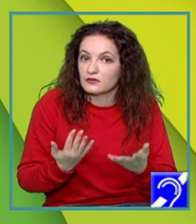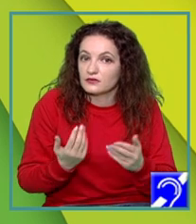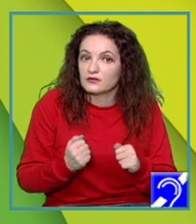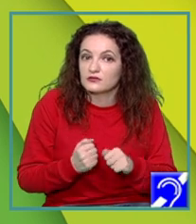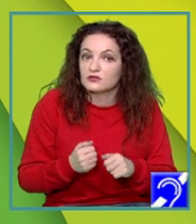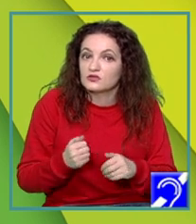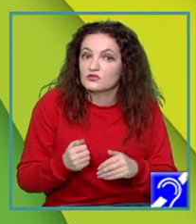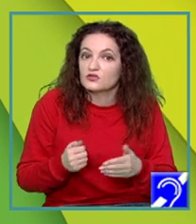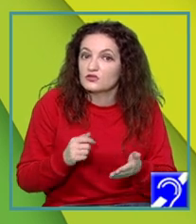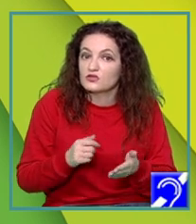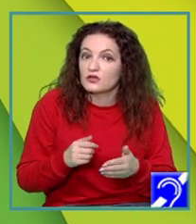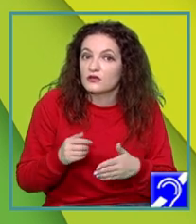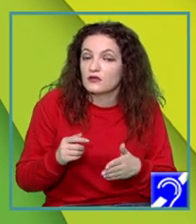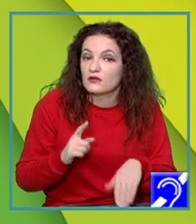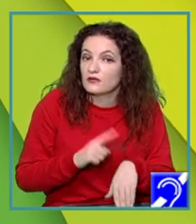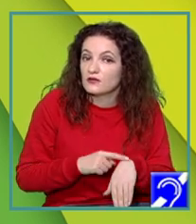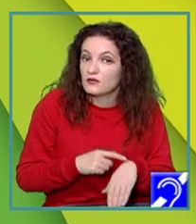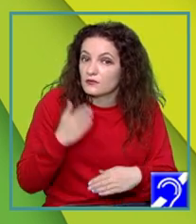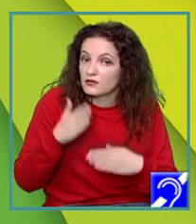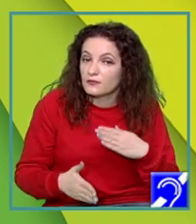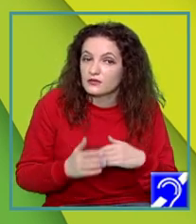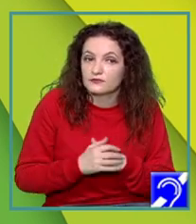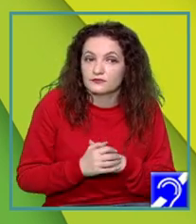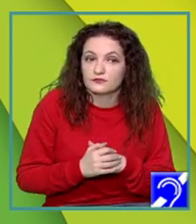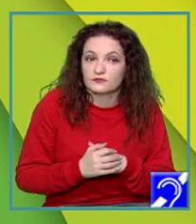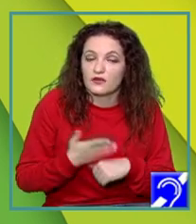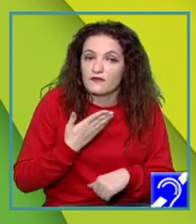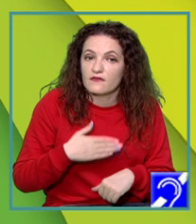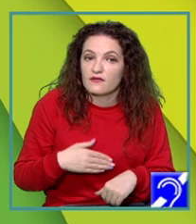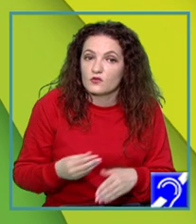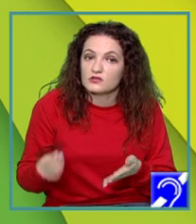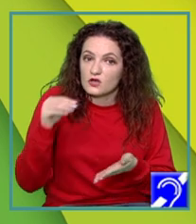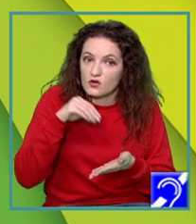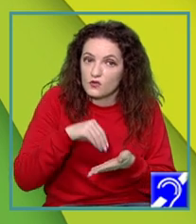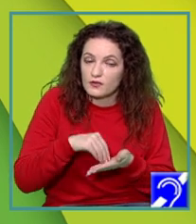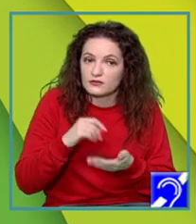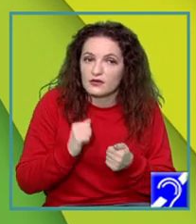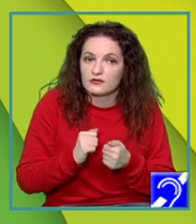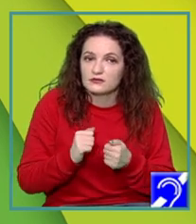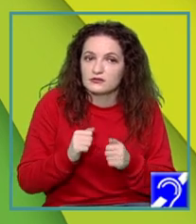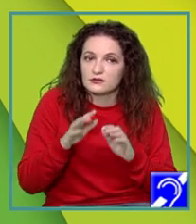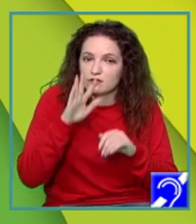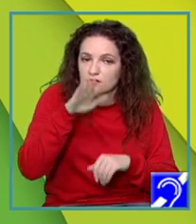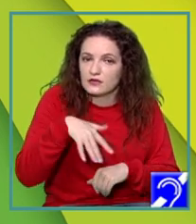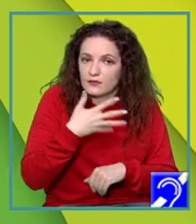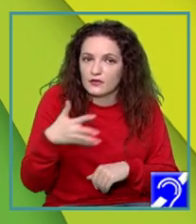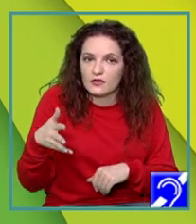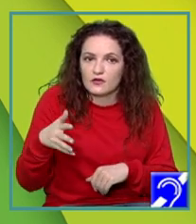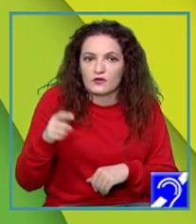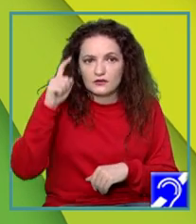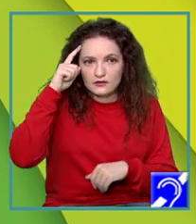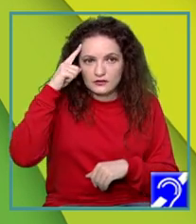termen limită. De ce vreau să faceți asta? Aș vrea să completați tabelul care v-a reieșit având în minte